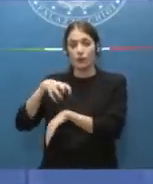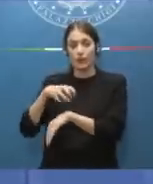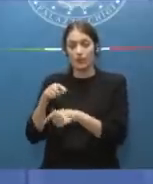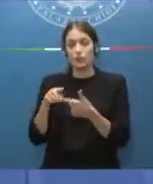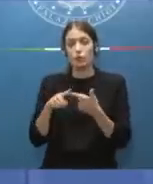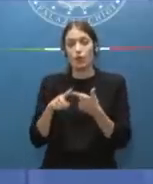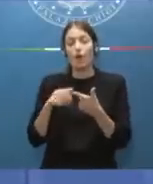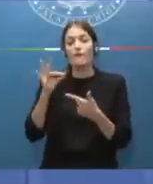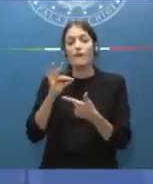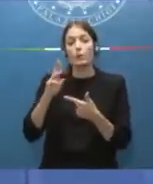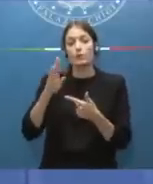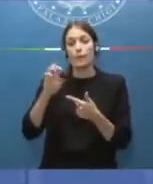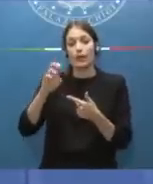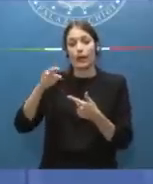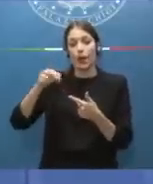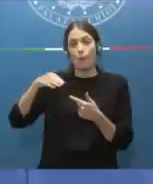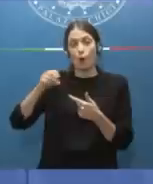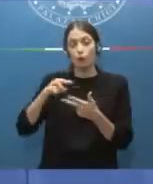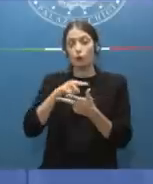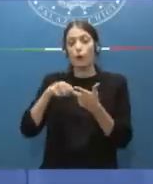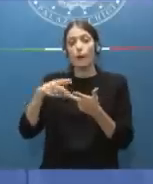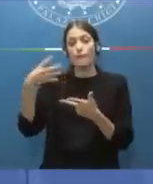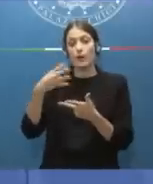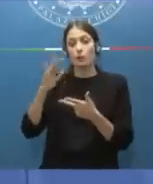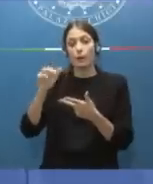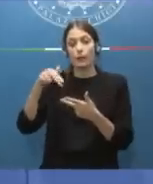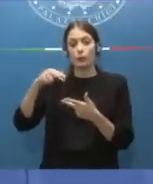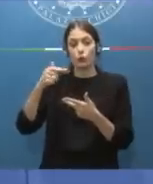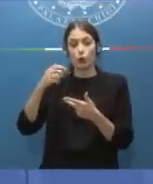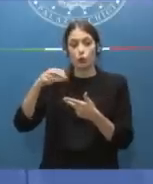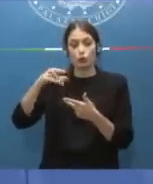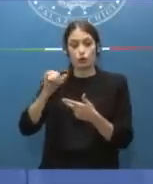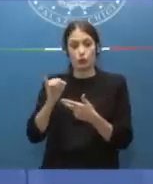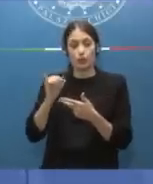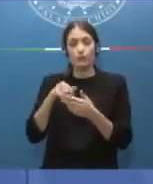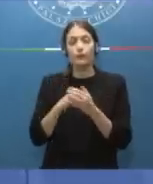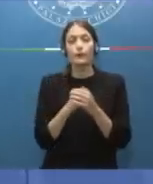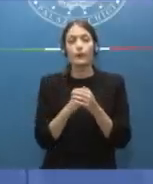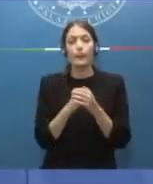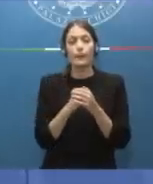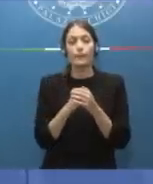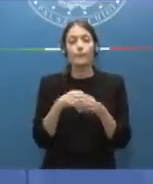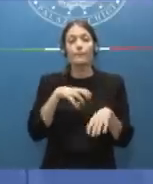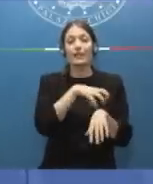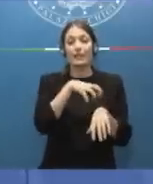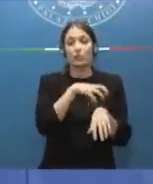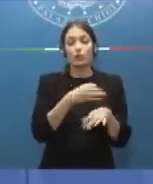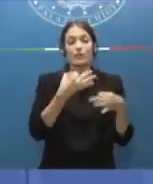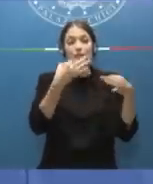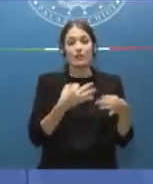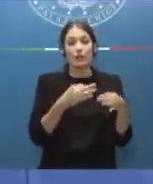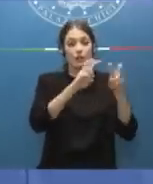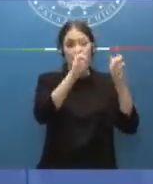Fausta Bergamotto e Massimo Bitonci. Il Ministro della Sicurezza